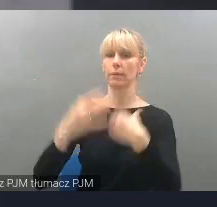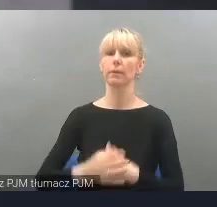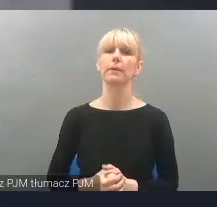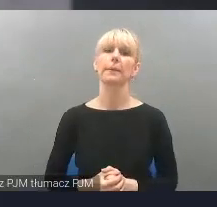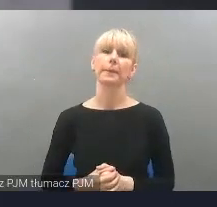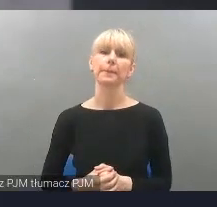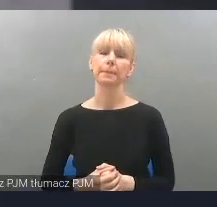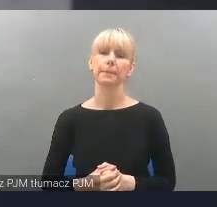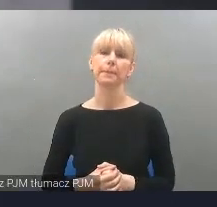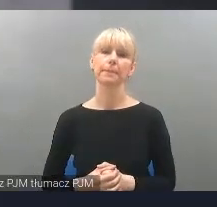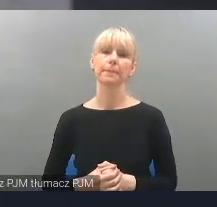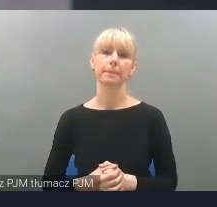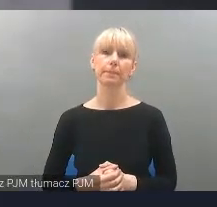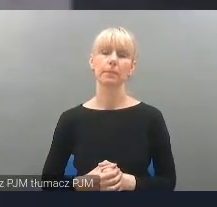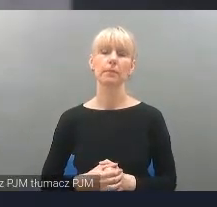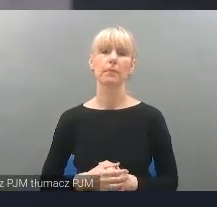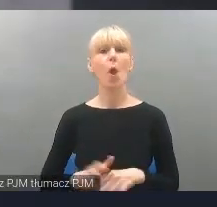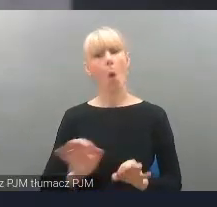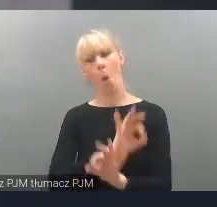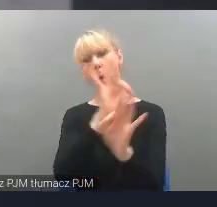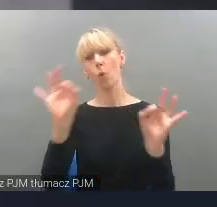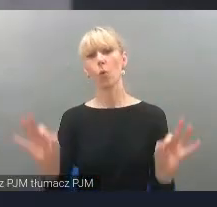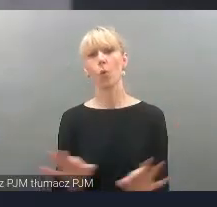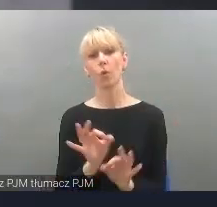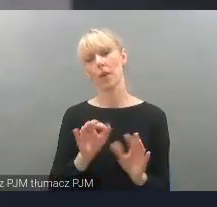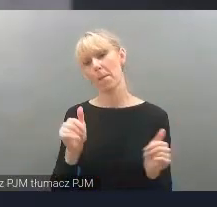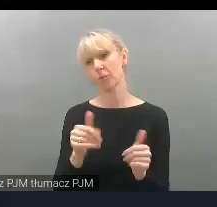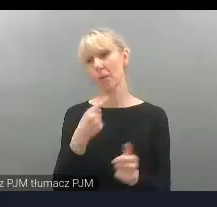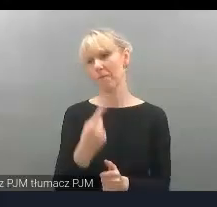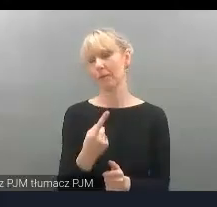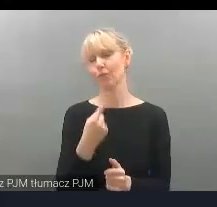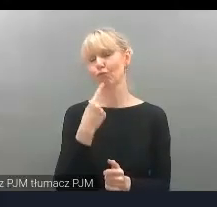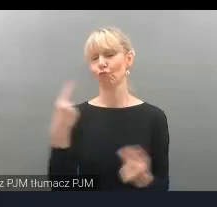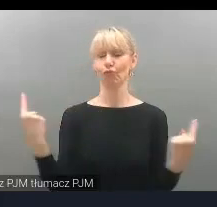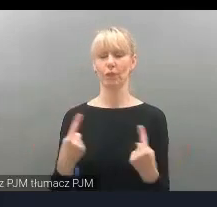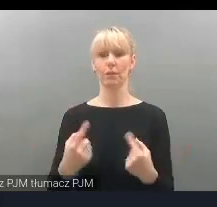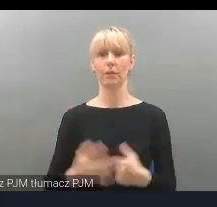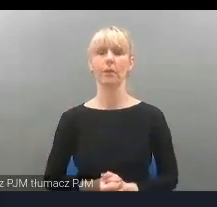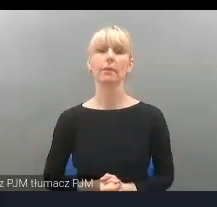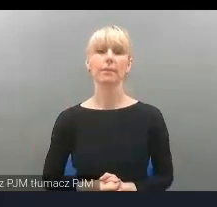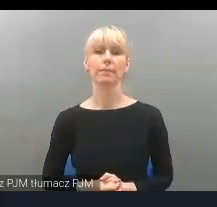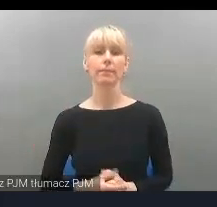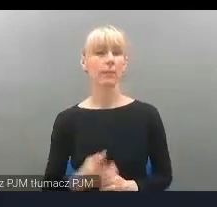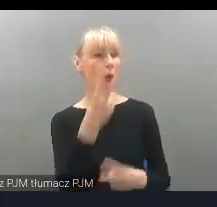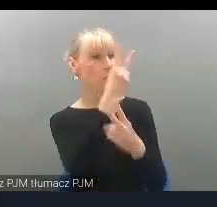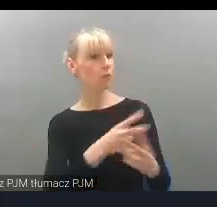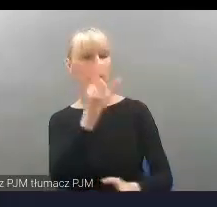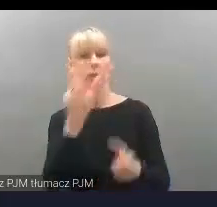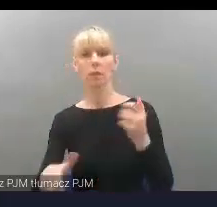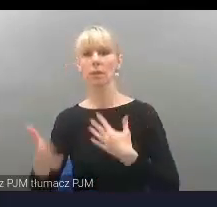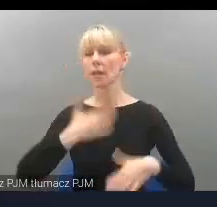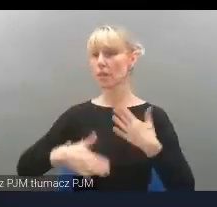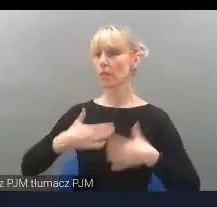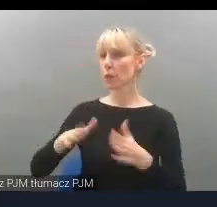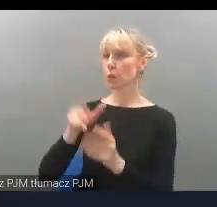Tak. Ogólnie rzecz biorąc, można powiedzieć, że jest super. Zadowolenie zwiedzających wynika z aury, jaką tworzą